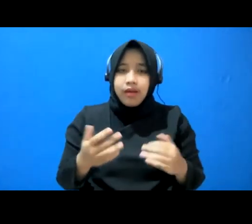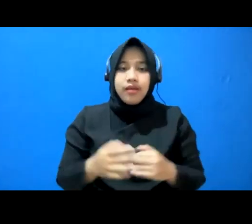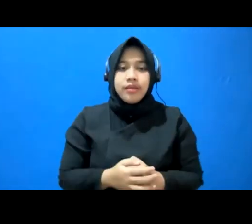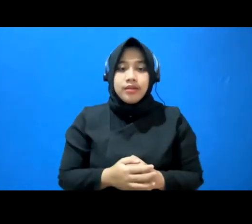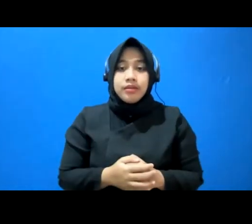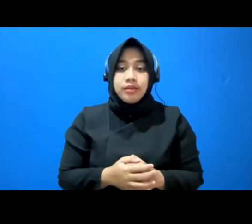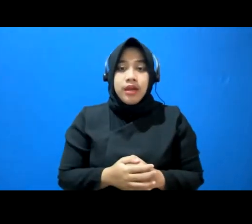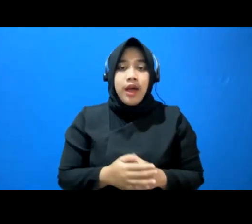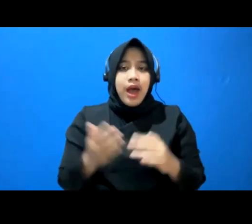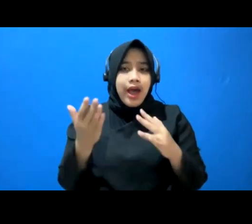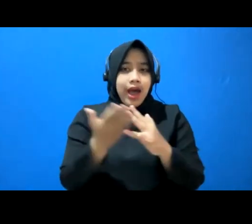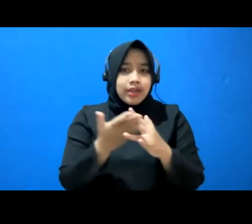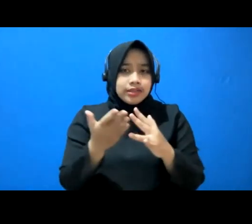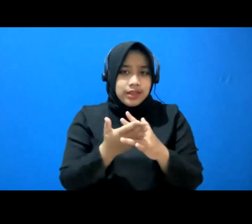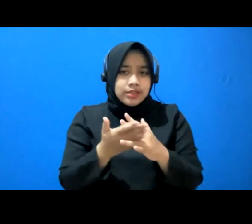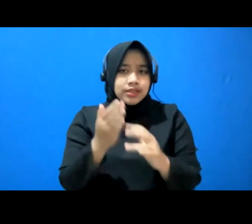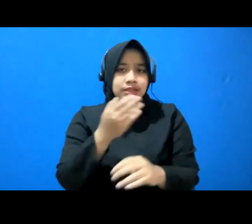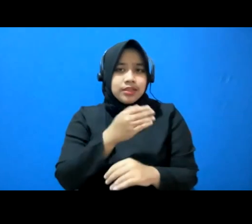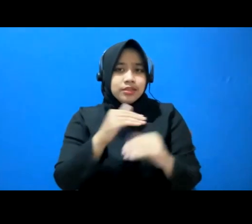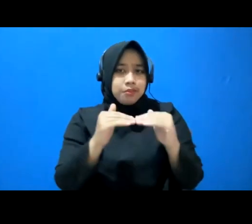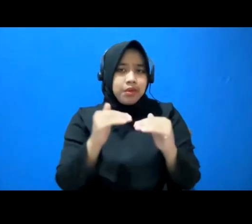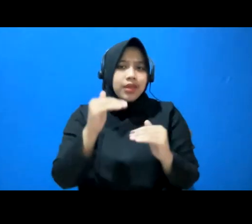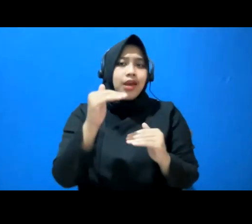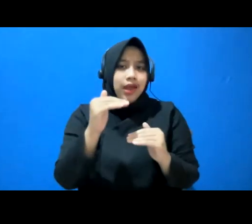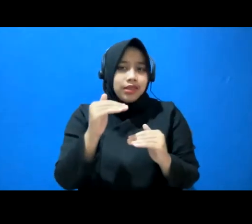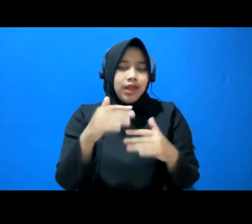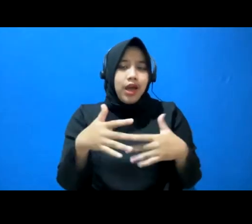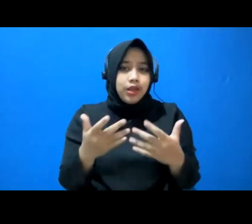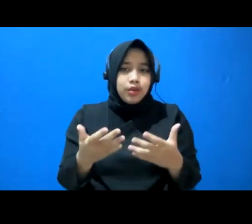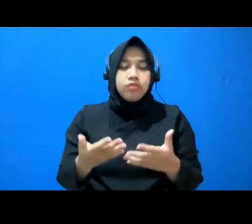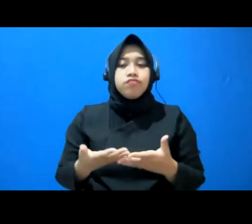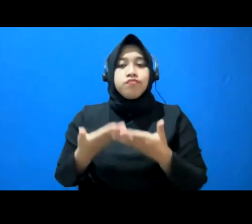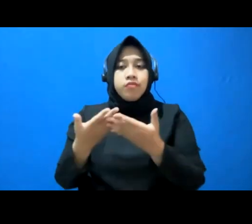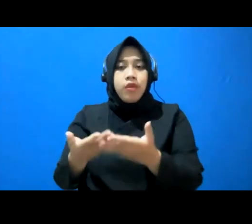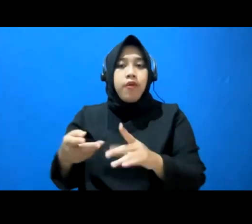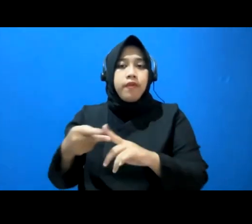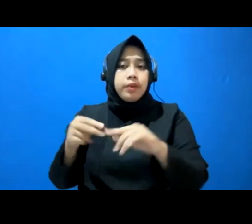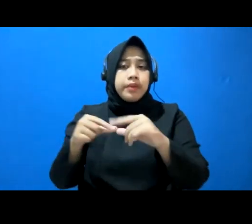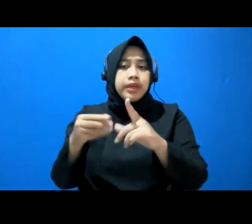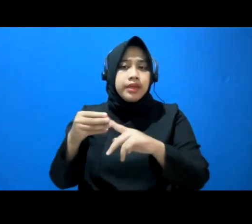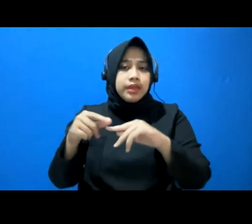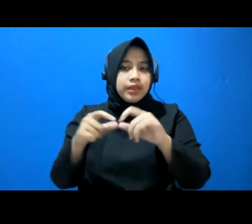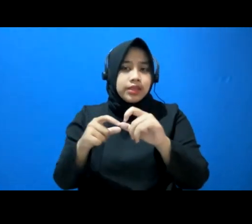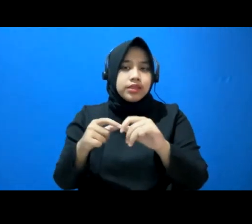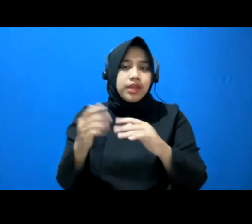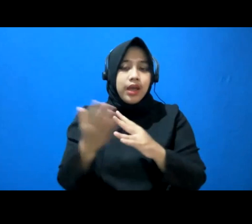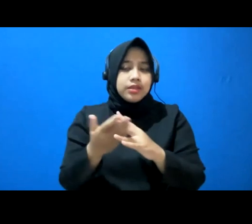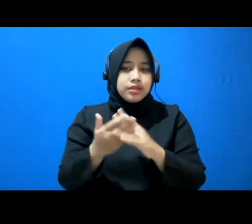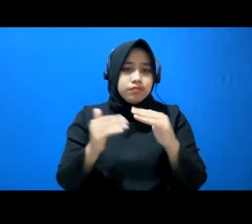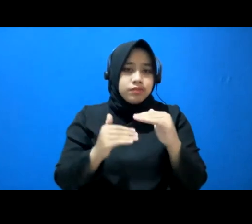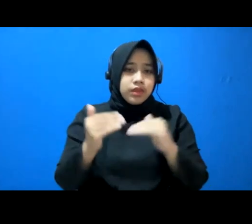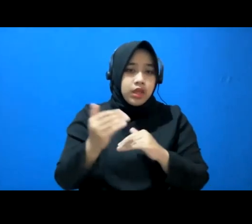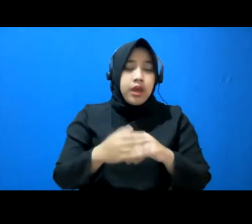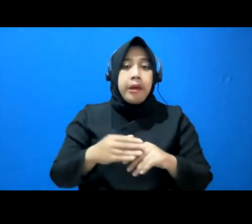aksesibilitas dan ketersediaan atau afabilitas lawyer yang